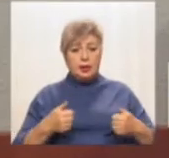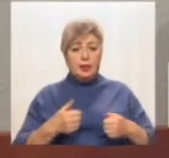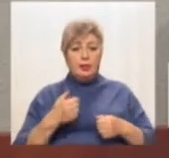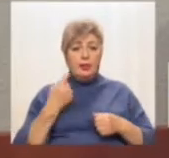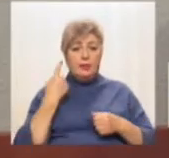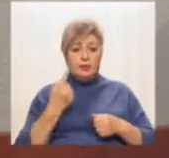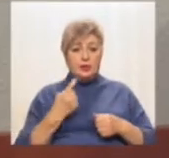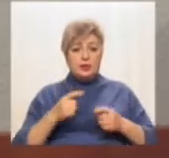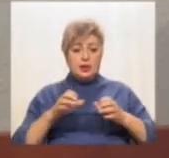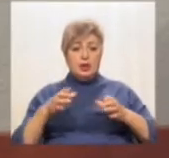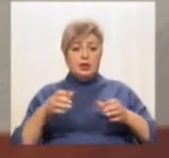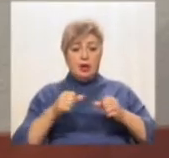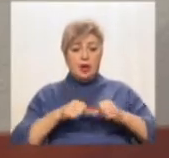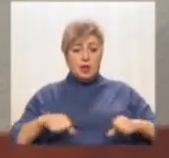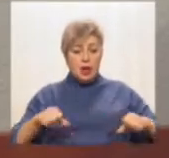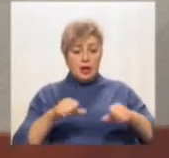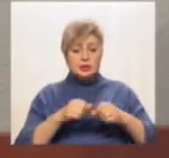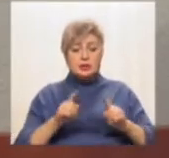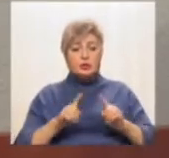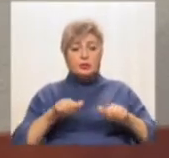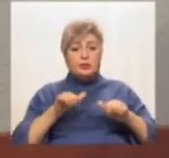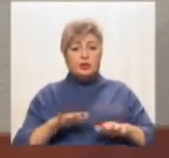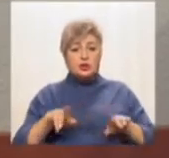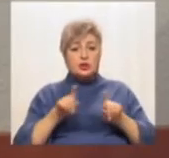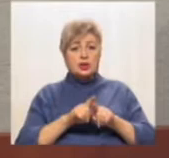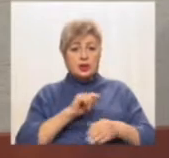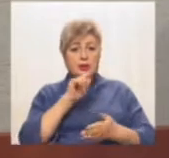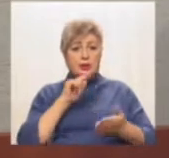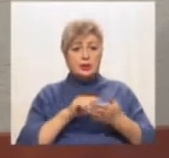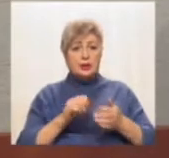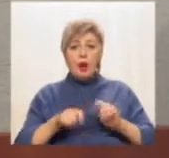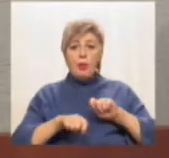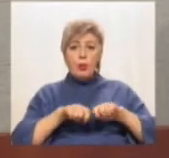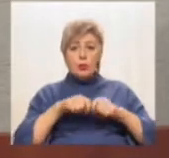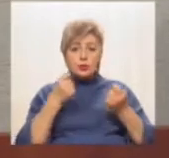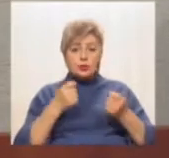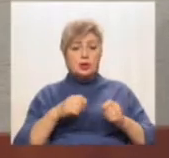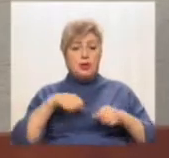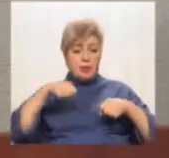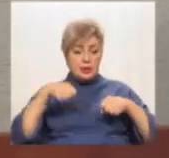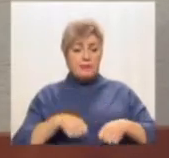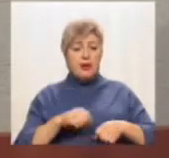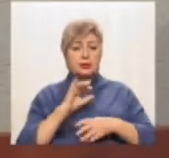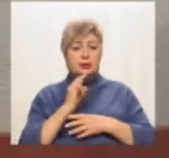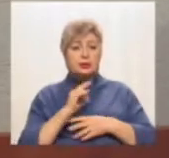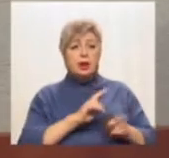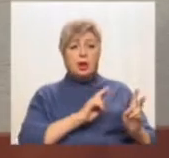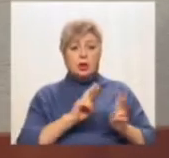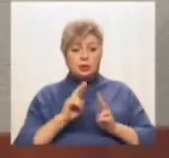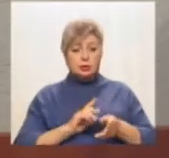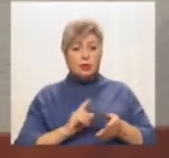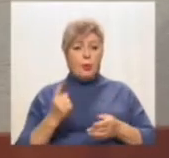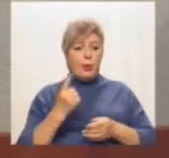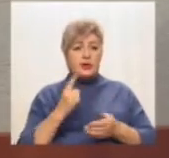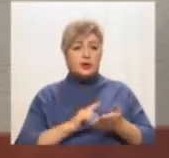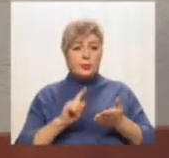одній ланці для того, щоб вирішити таке питання, яке порушене права дитини. І хто перший повинен відсовувати ці